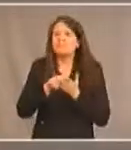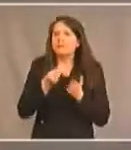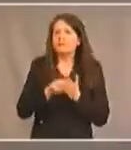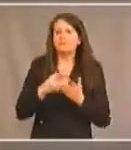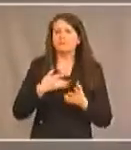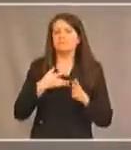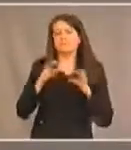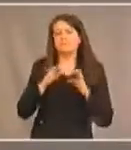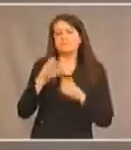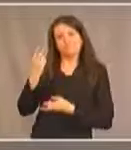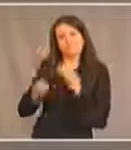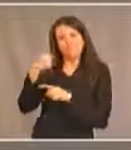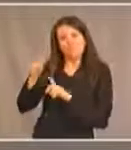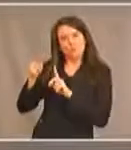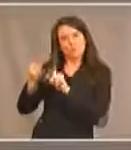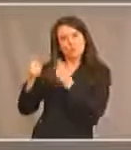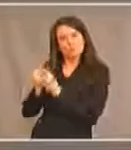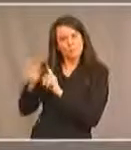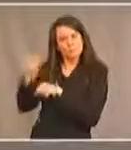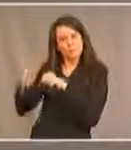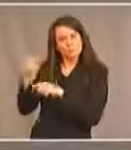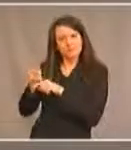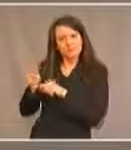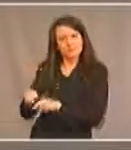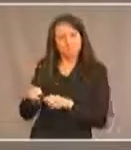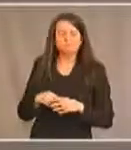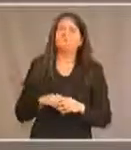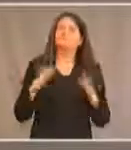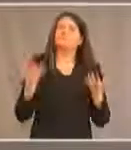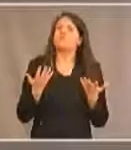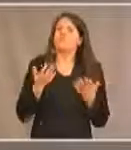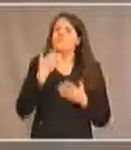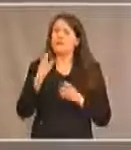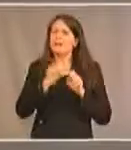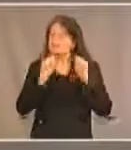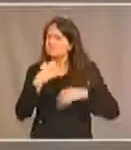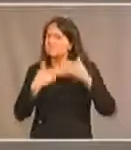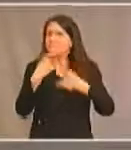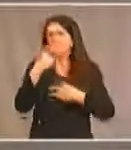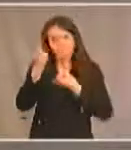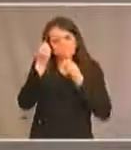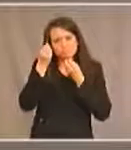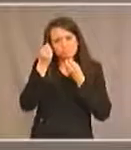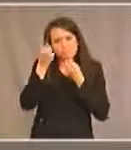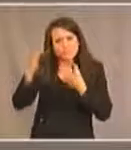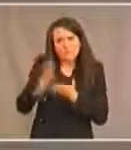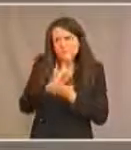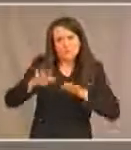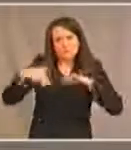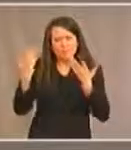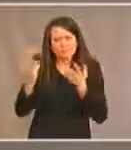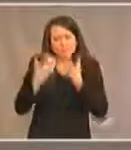Nations. Quelle est la meilleure façon de procéder pour partager l'information à ce sujet?